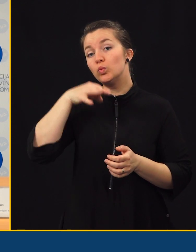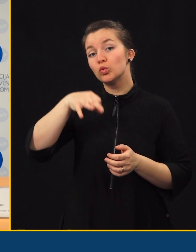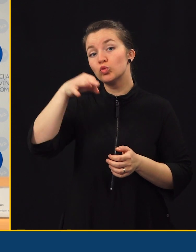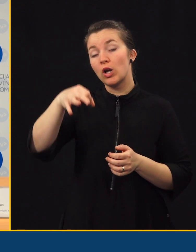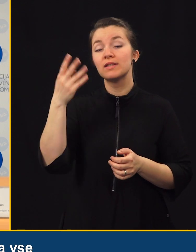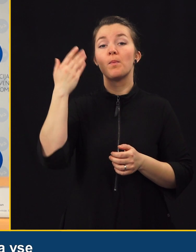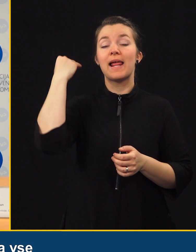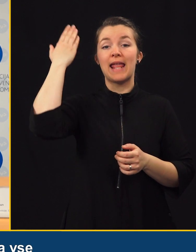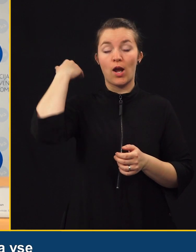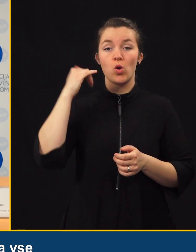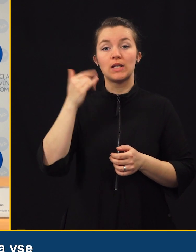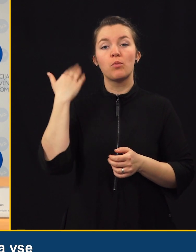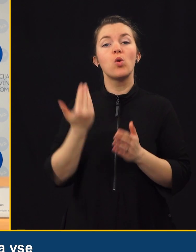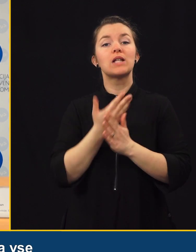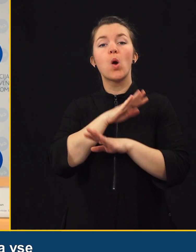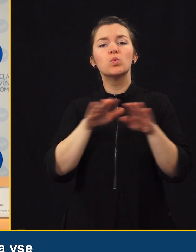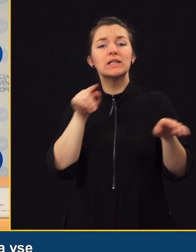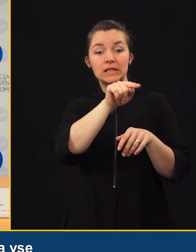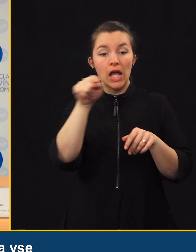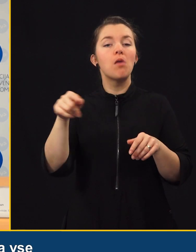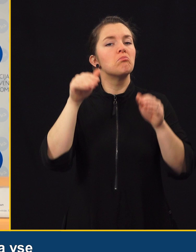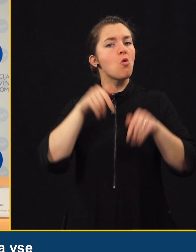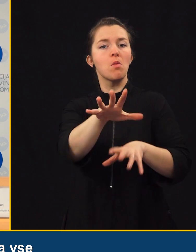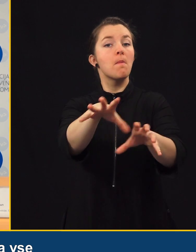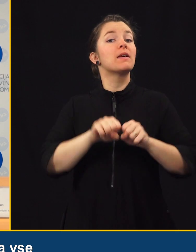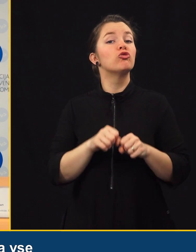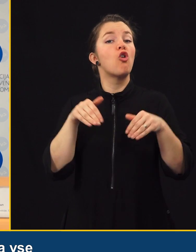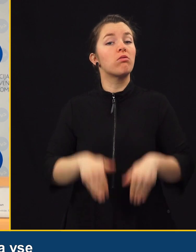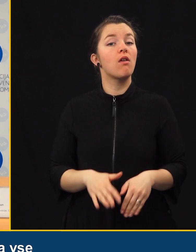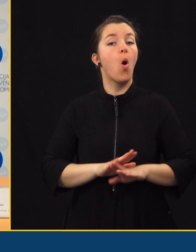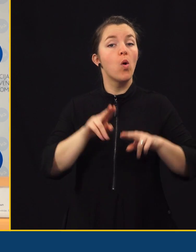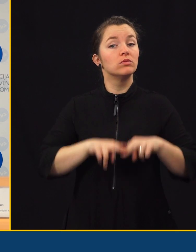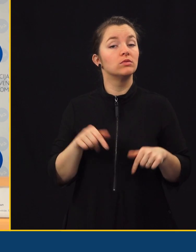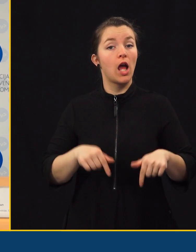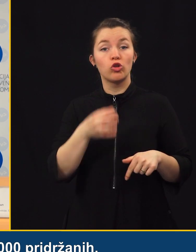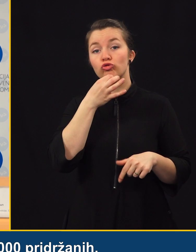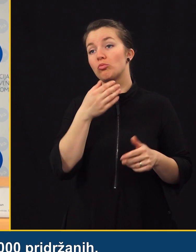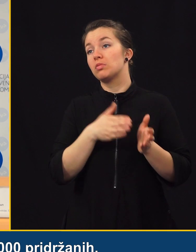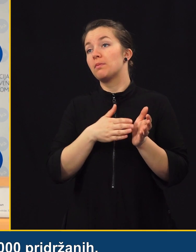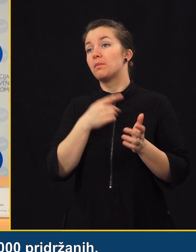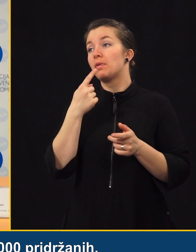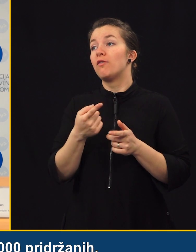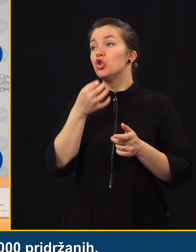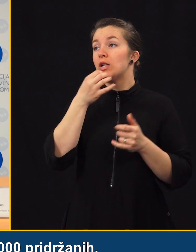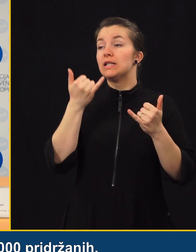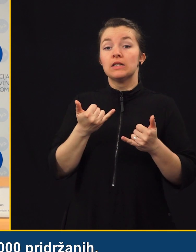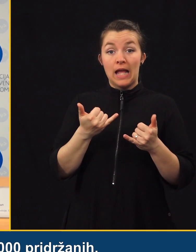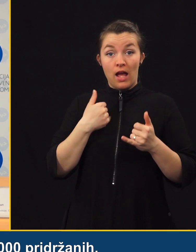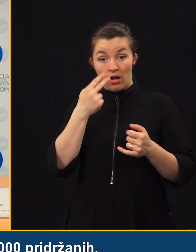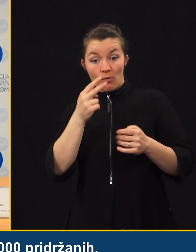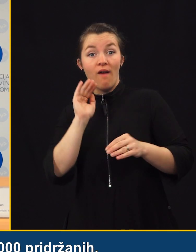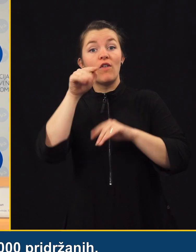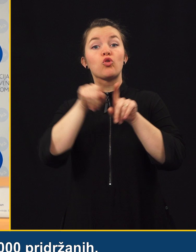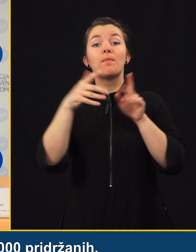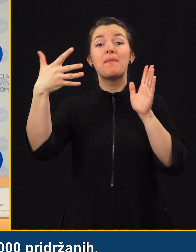Časih preteklosti je bilo za vse te tudi pridržanje obvezno. To se pravi, če bi zdaj gledali, bi bilo čez